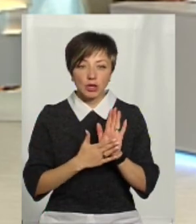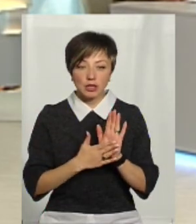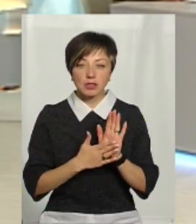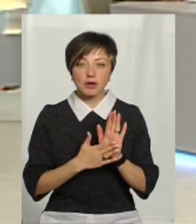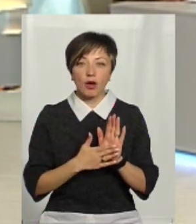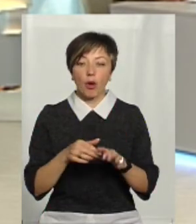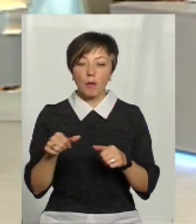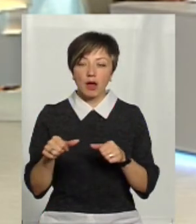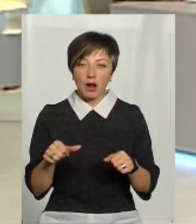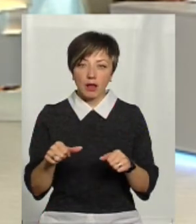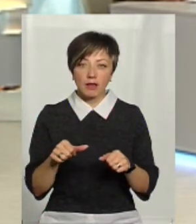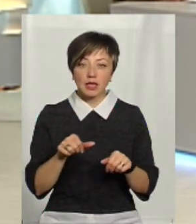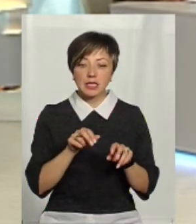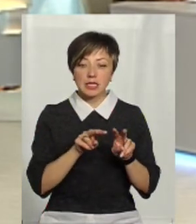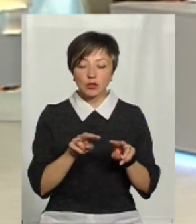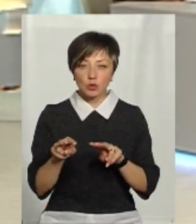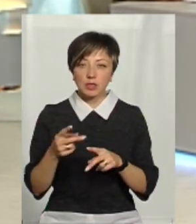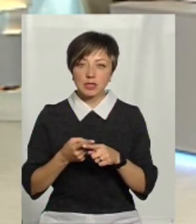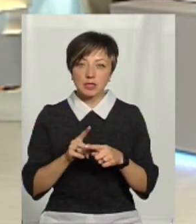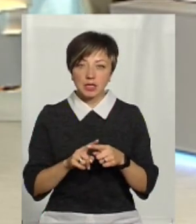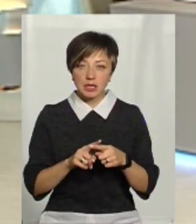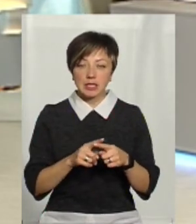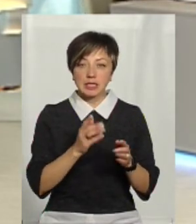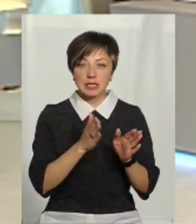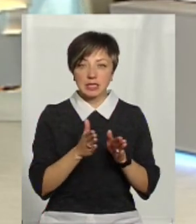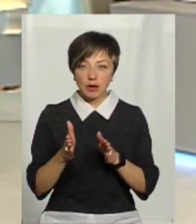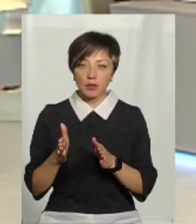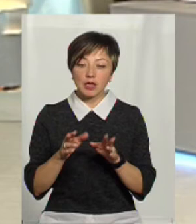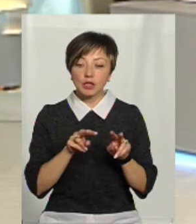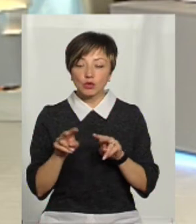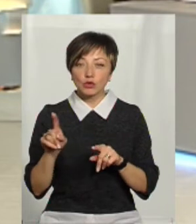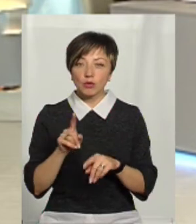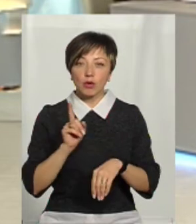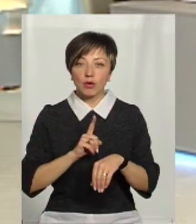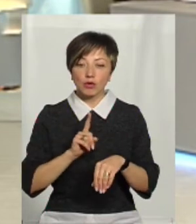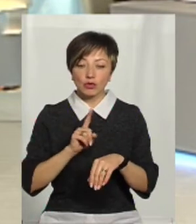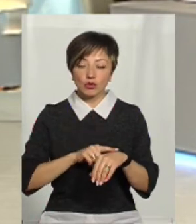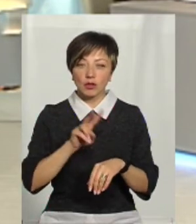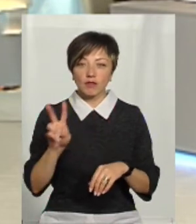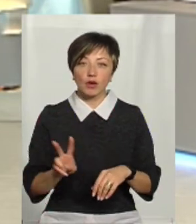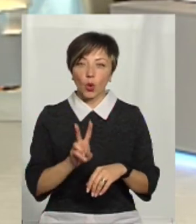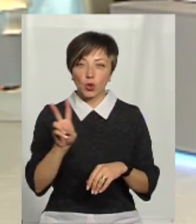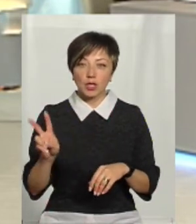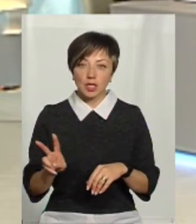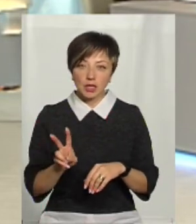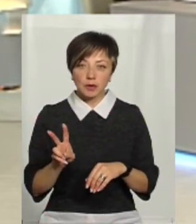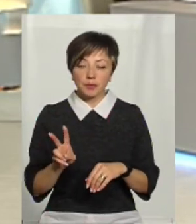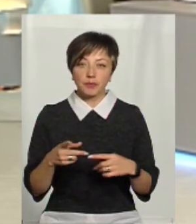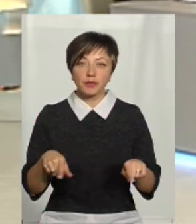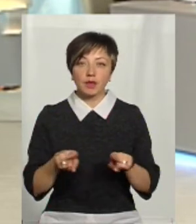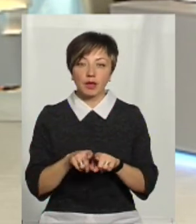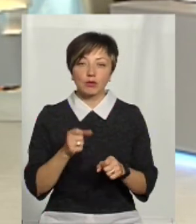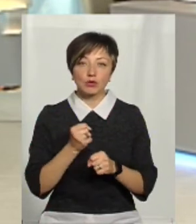А там я скажу, що оператор, він слідкує за цією системою, він не тільки слідкує, він слідкує щодві години. Він